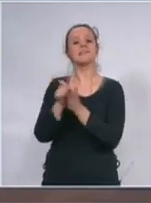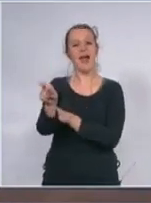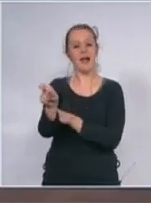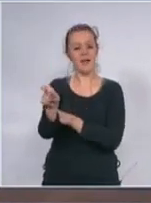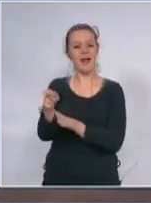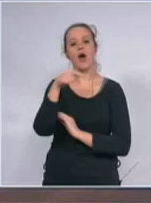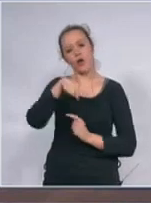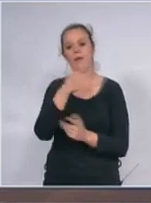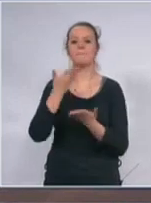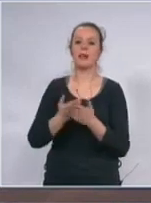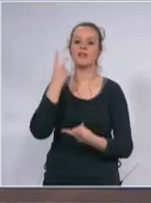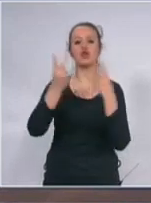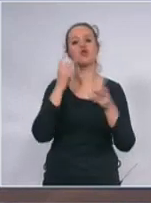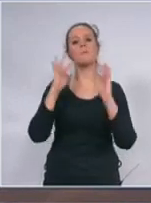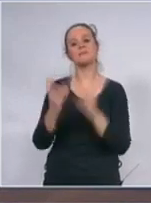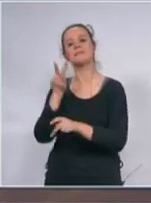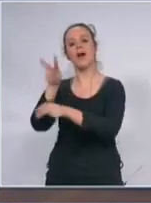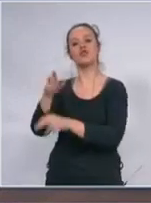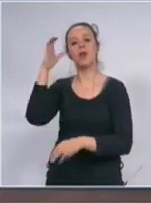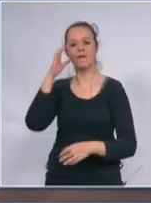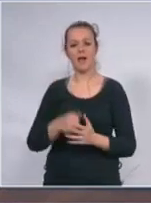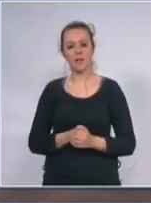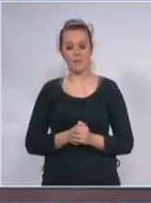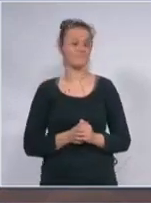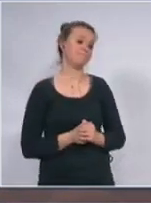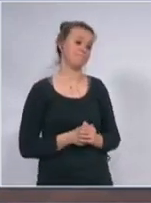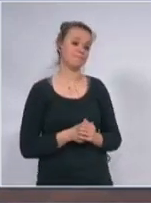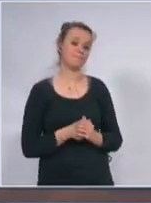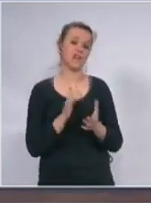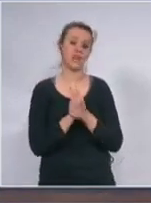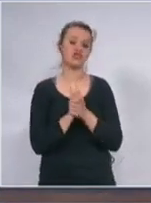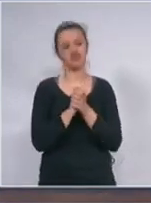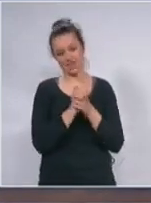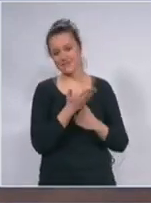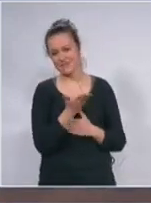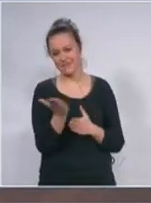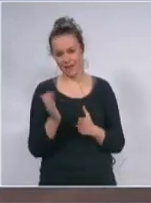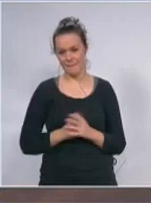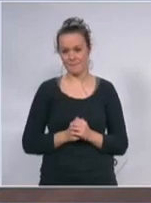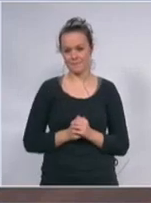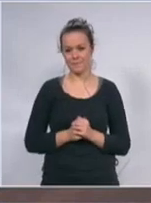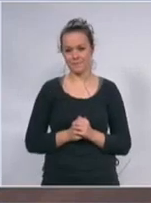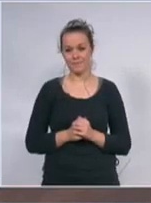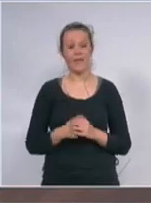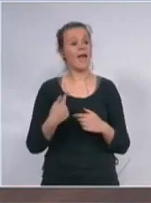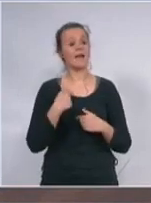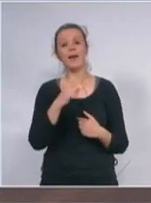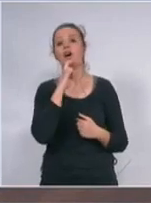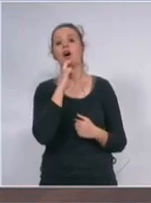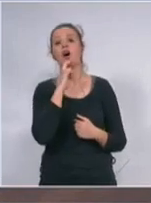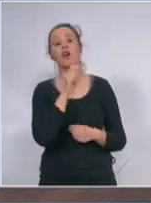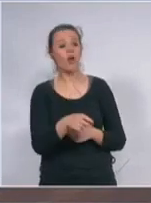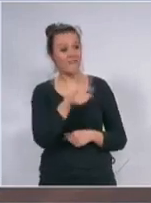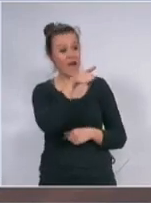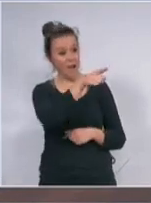Čestite mi na tome Znate da ja odgovaram kao što bi Srbi odgovarali da Bog da ti ovako i onako ne pada mi na